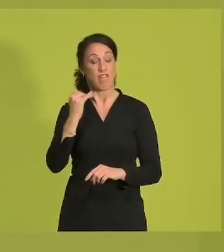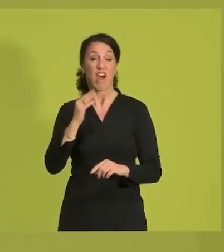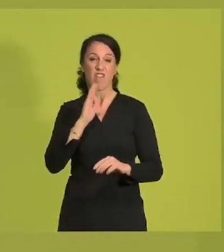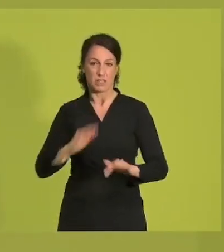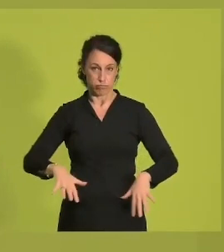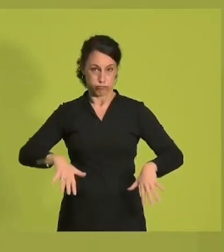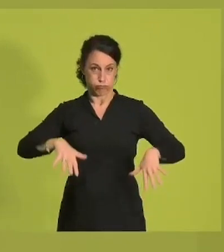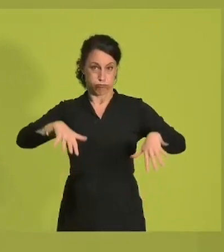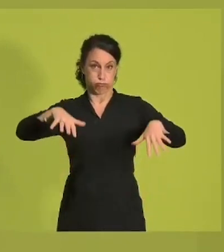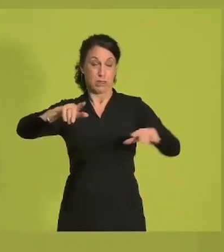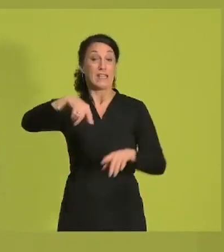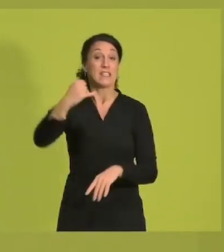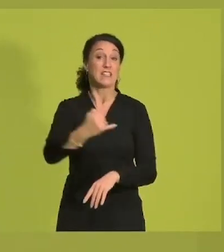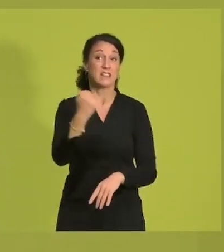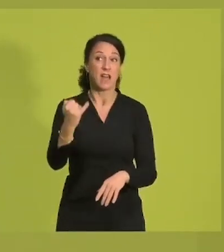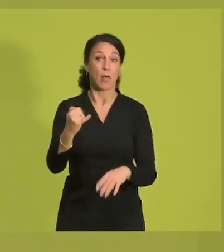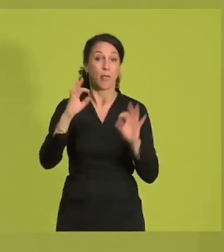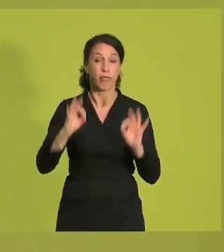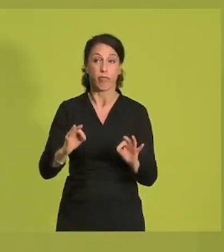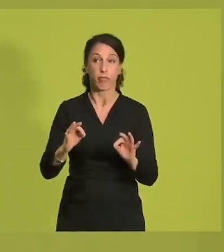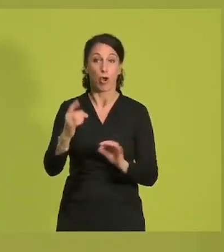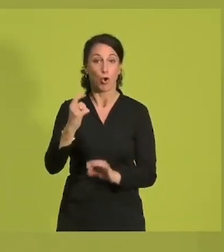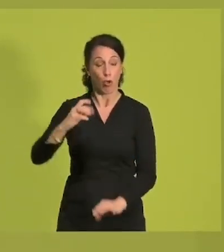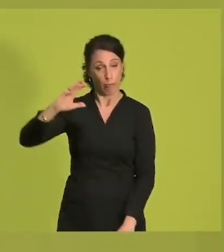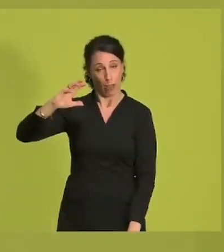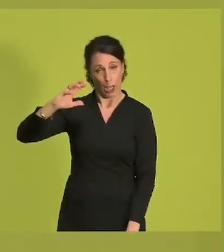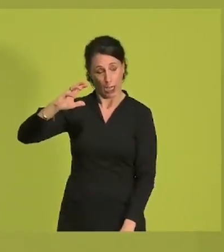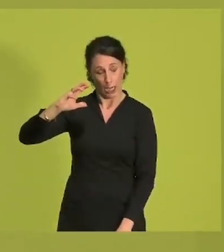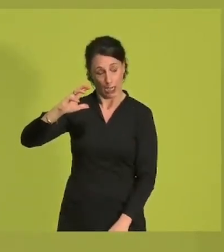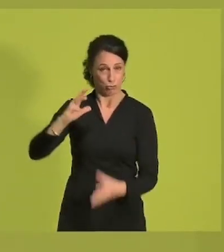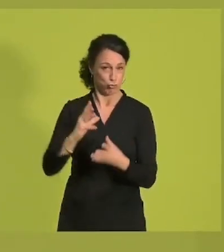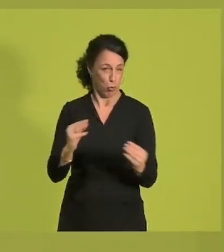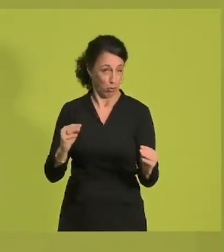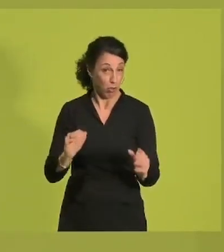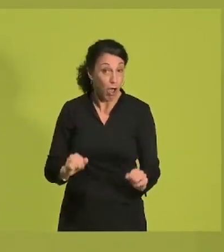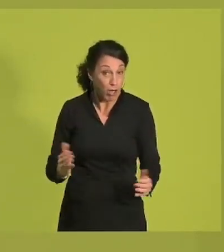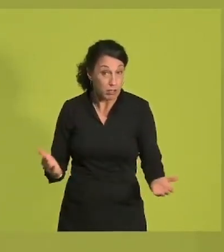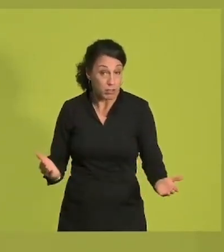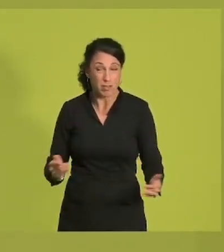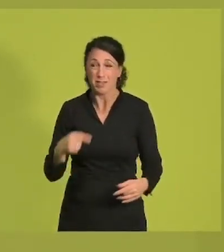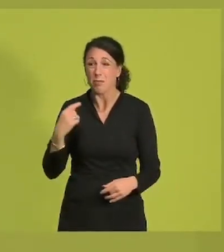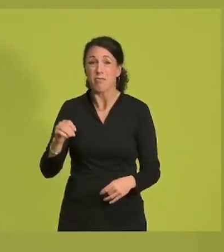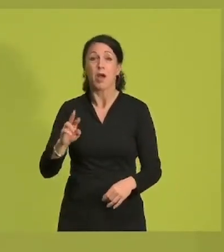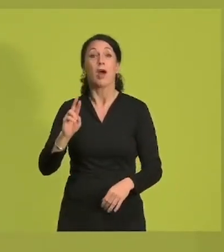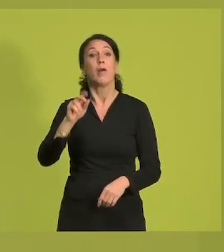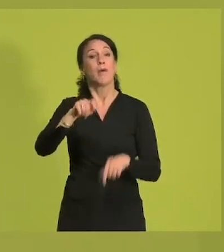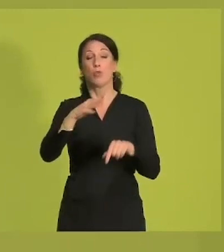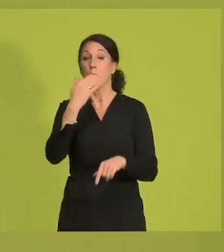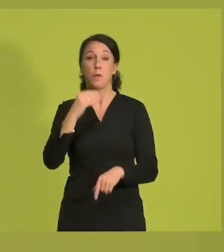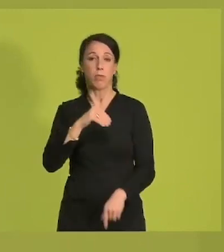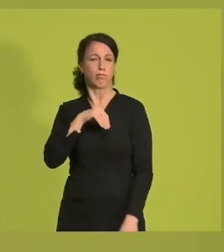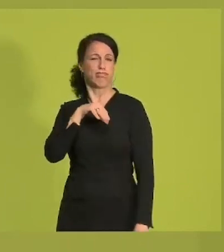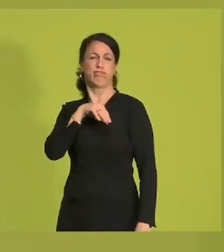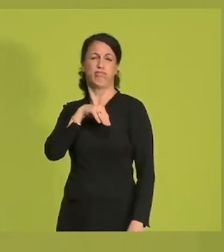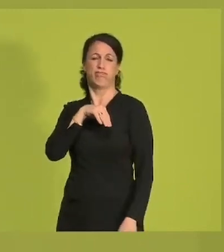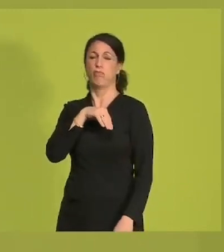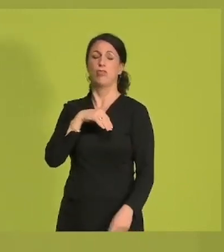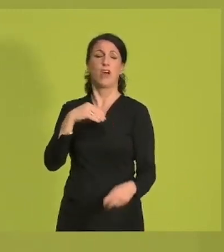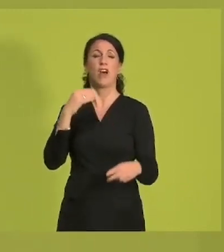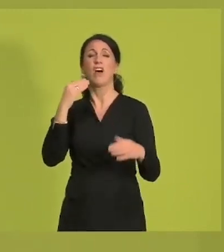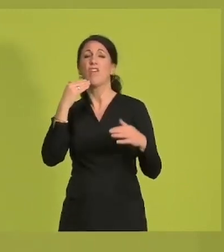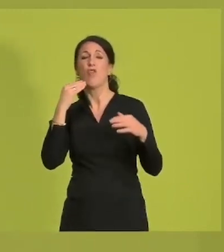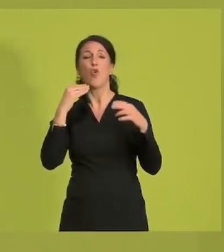schon nächstes Jahr kann es die Hitze- oder Trockenperiode sein. Und auch da werden Menschen mit wenig materiellen Ressourcen, Menschen, die in schlecht